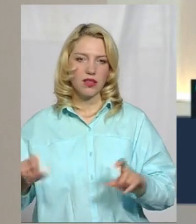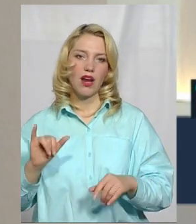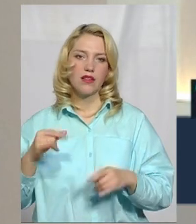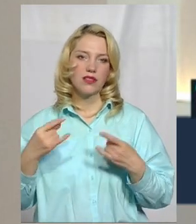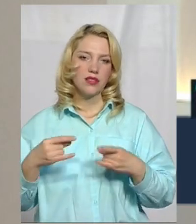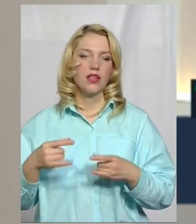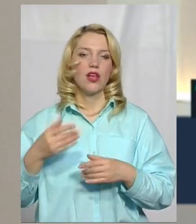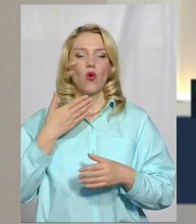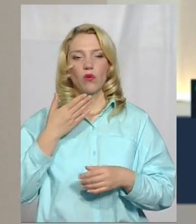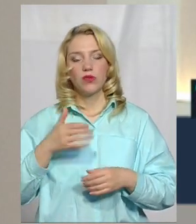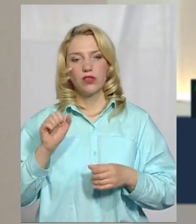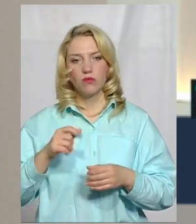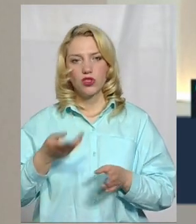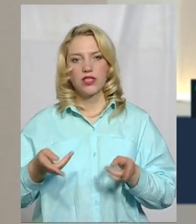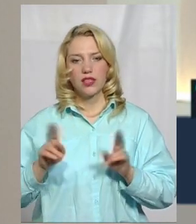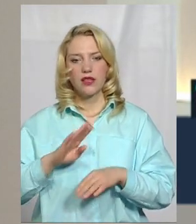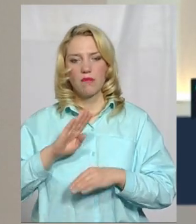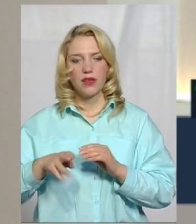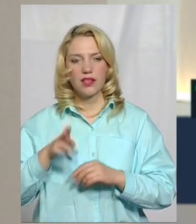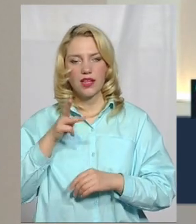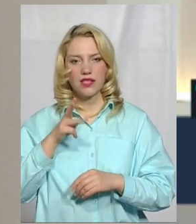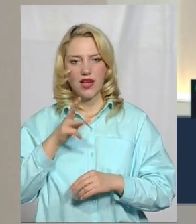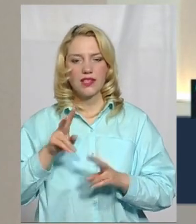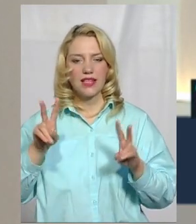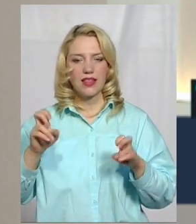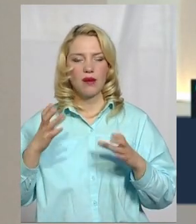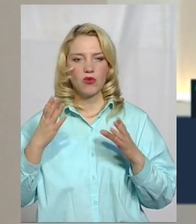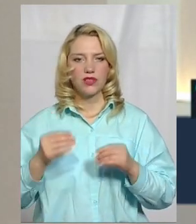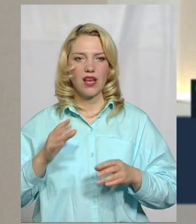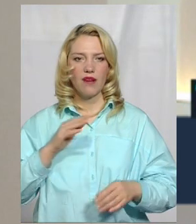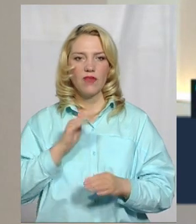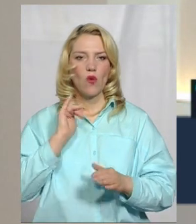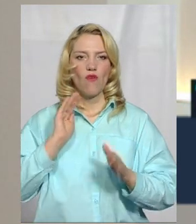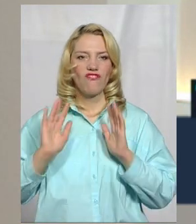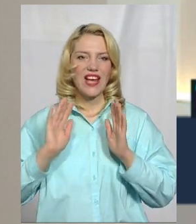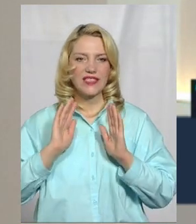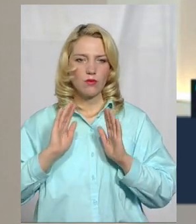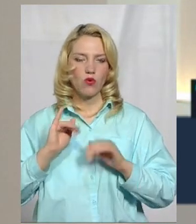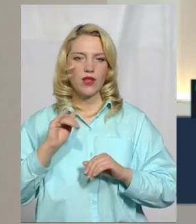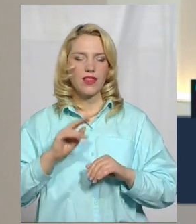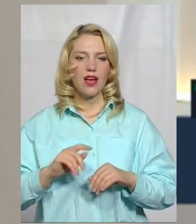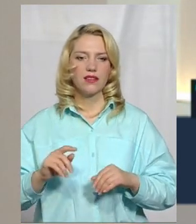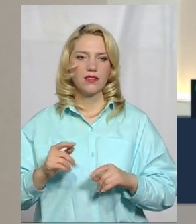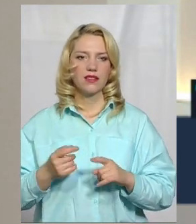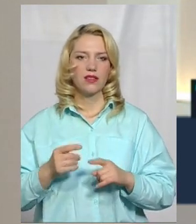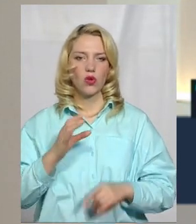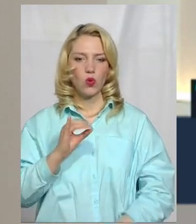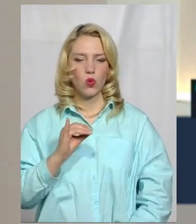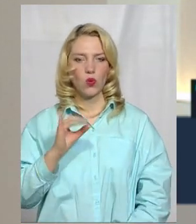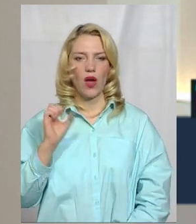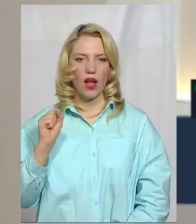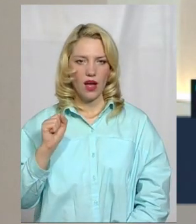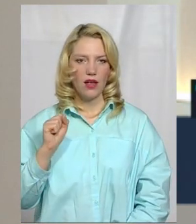можете залишати під трансляцією теми дня у соціальній мережі Facebook на сторінці ЮА